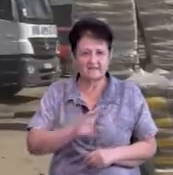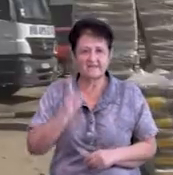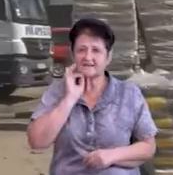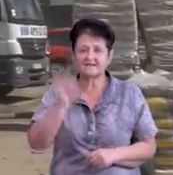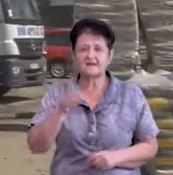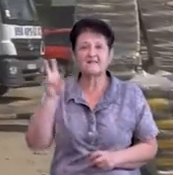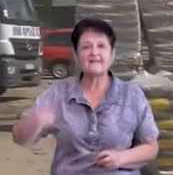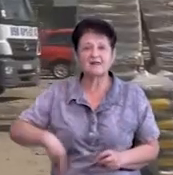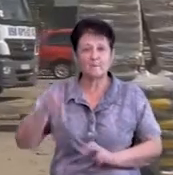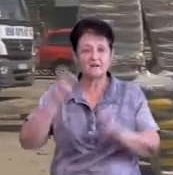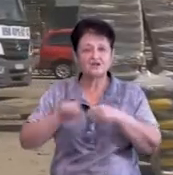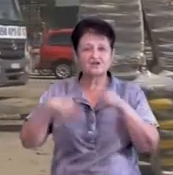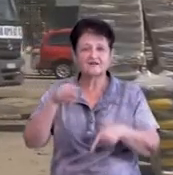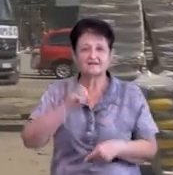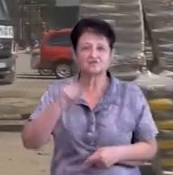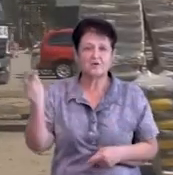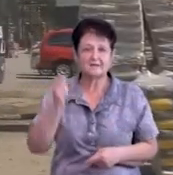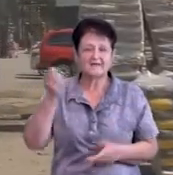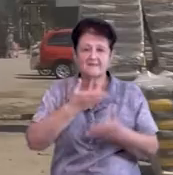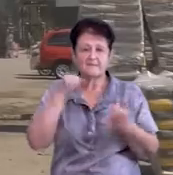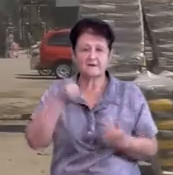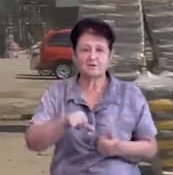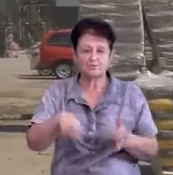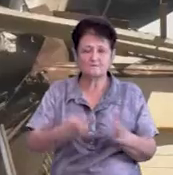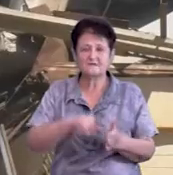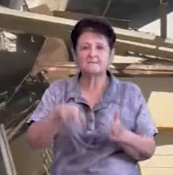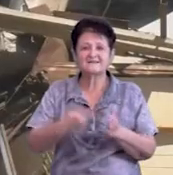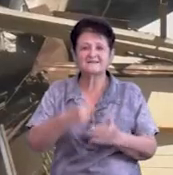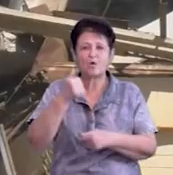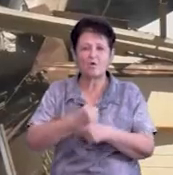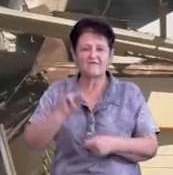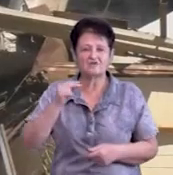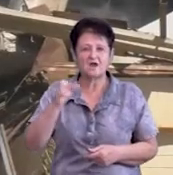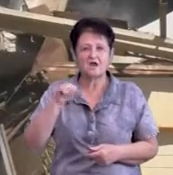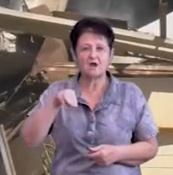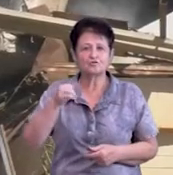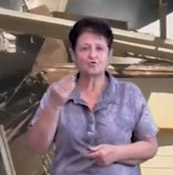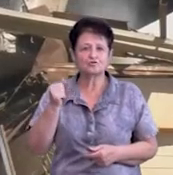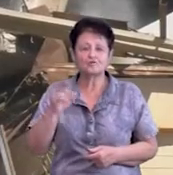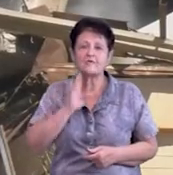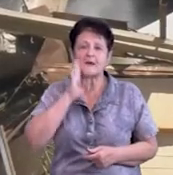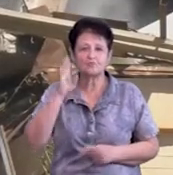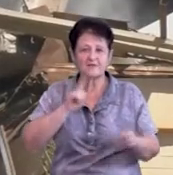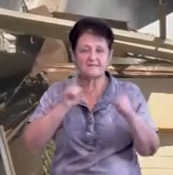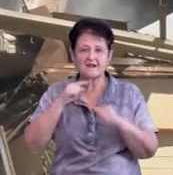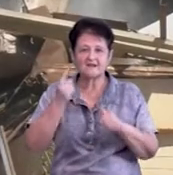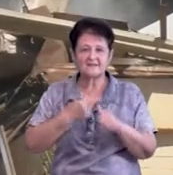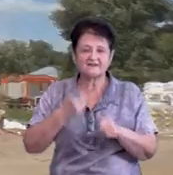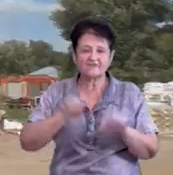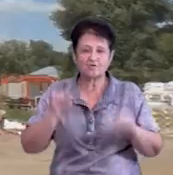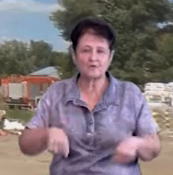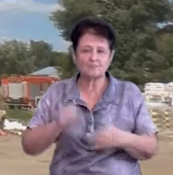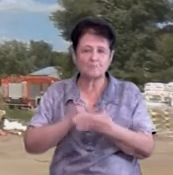директорка підприємства, через те, що власники немає у місті. Міський голова Чернігова Владислав Атрошенко на ранковій нараді назвав